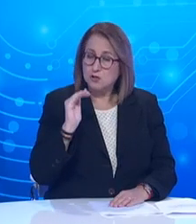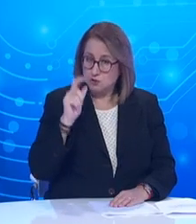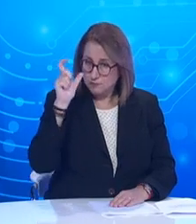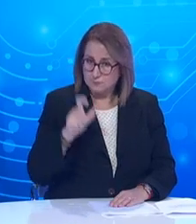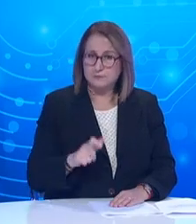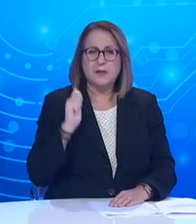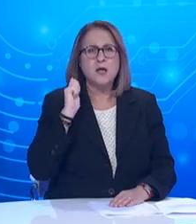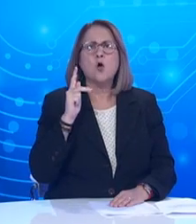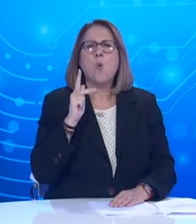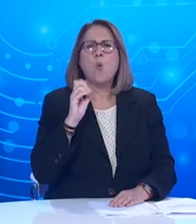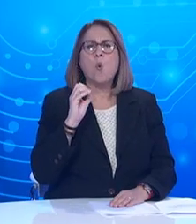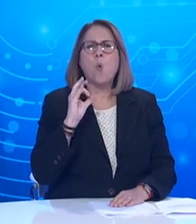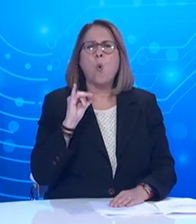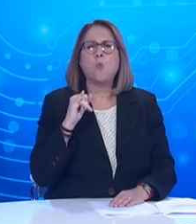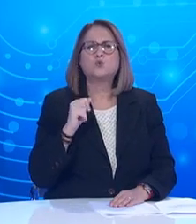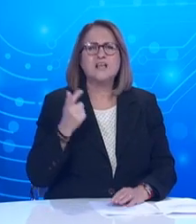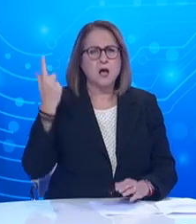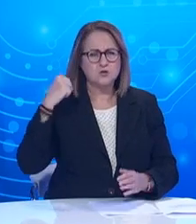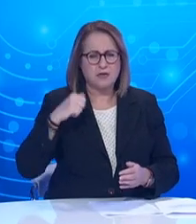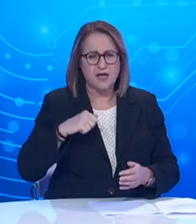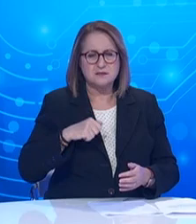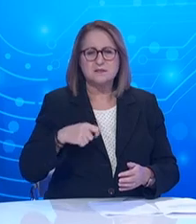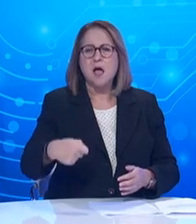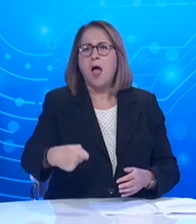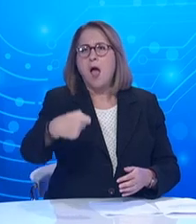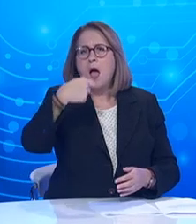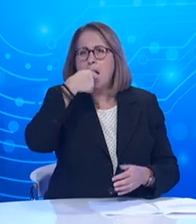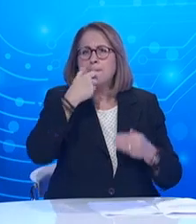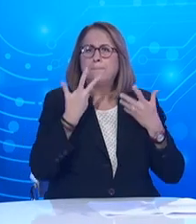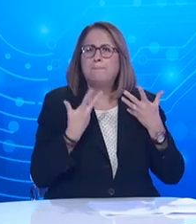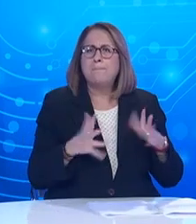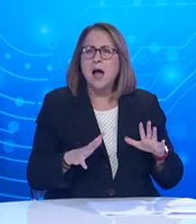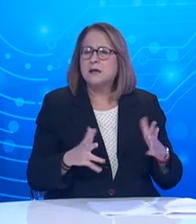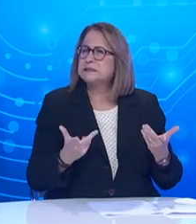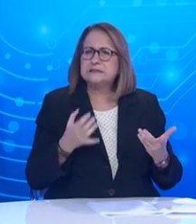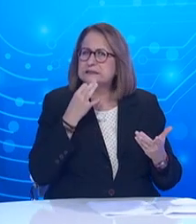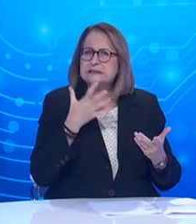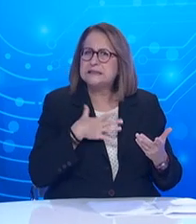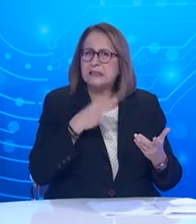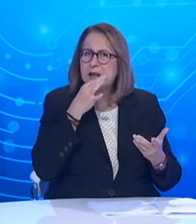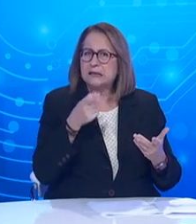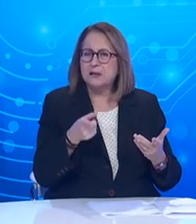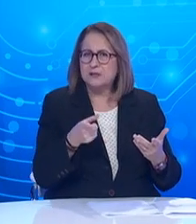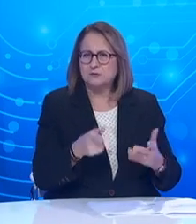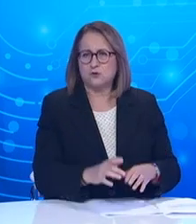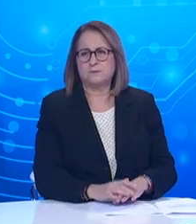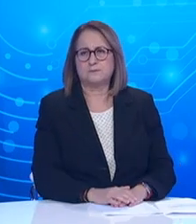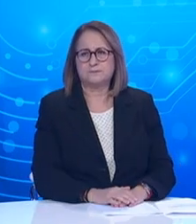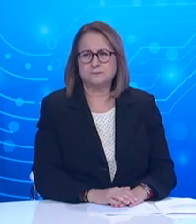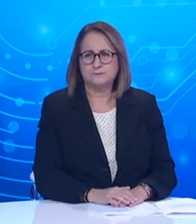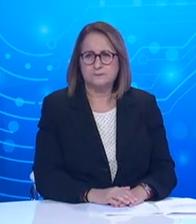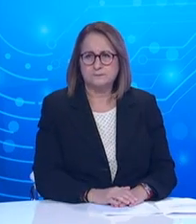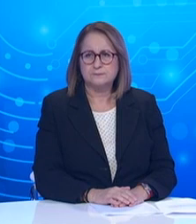κοινωνήσει χθες και αν θα θέλατε να πείτε κάτι και σε επίπεδο επιστημονικό